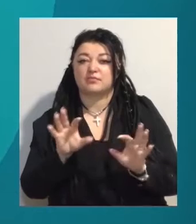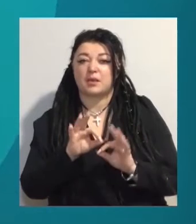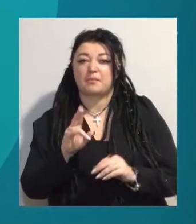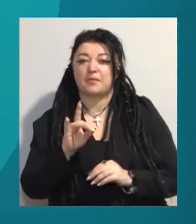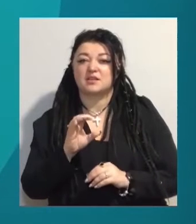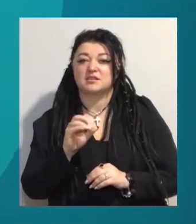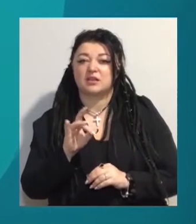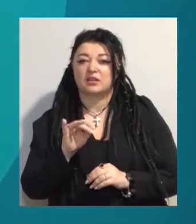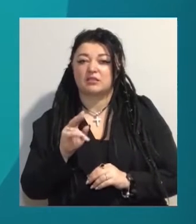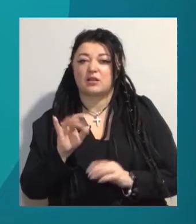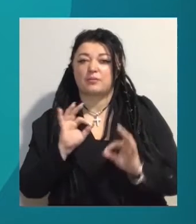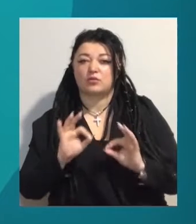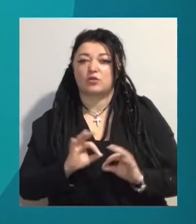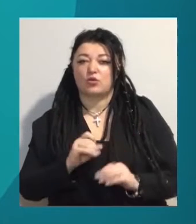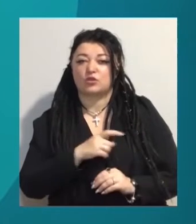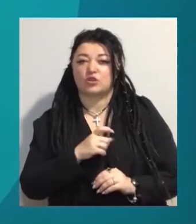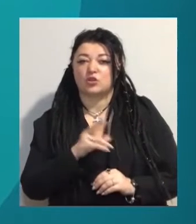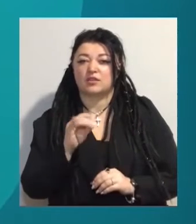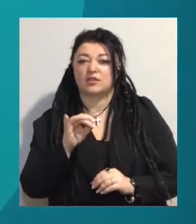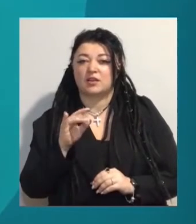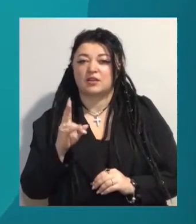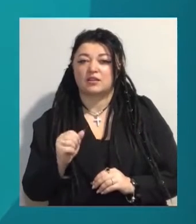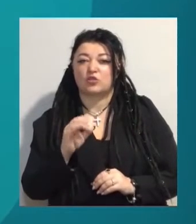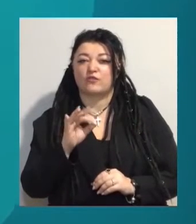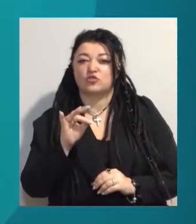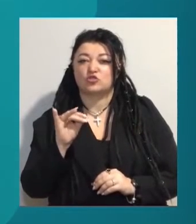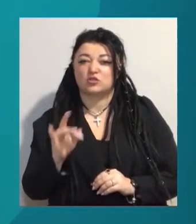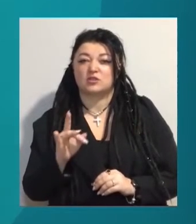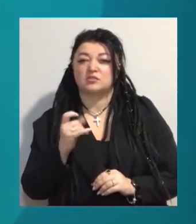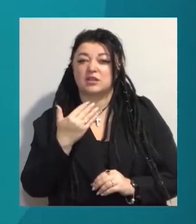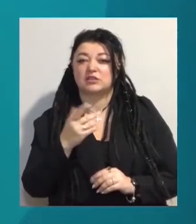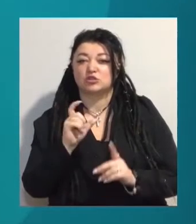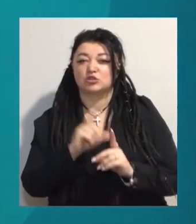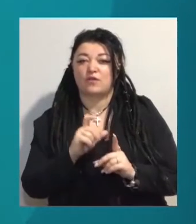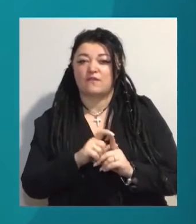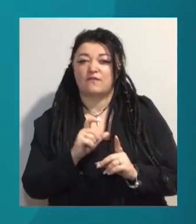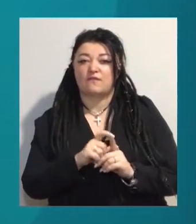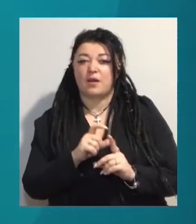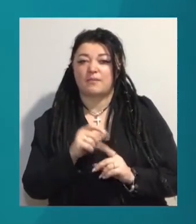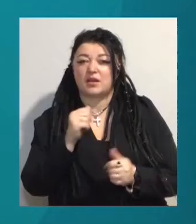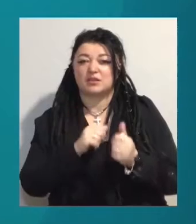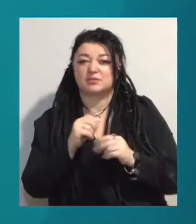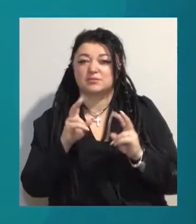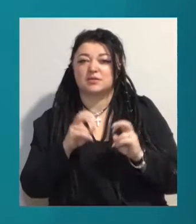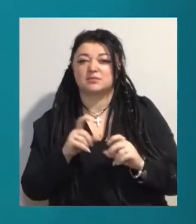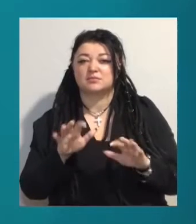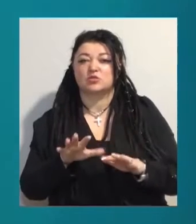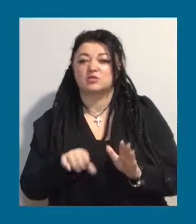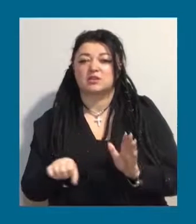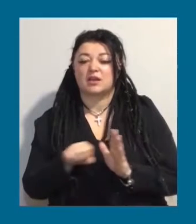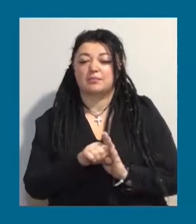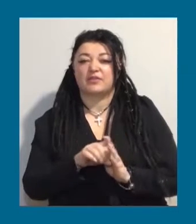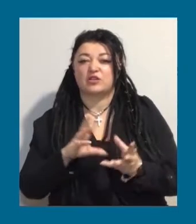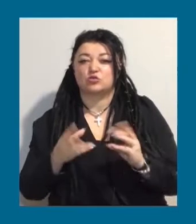Одещини Катерина Новичли. За її словами, судово-медичні експерти ідентифікували тіла всіх 16 загиблих в результаті пожежі.